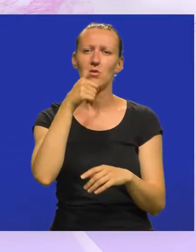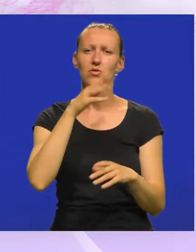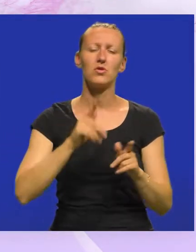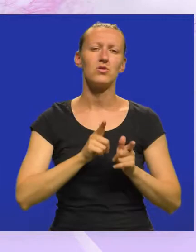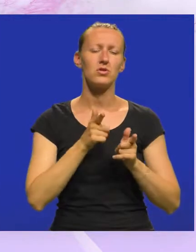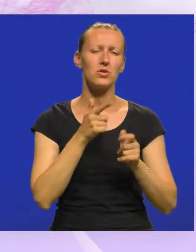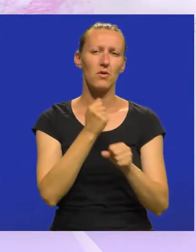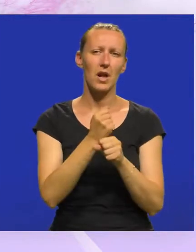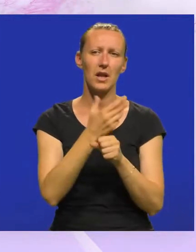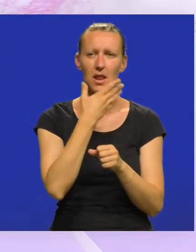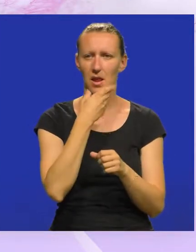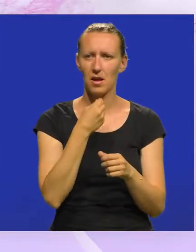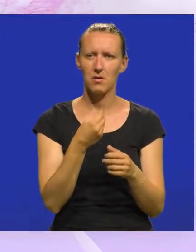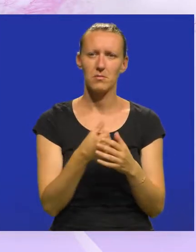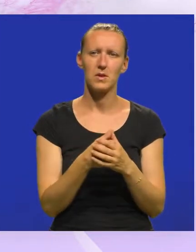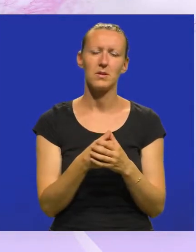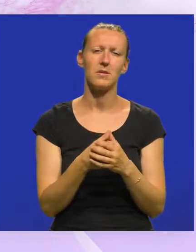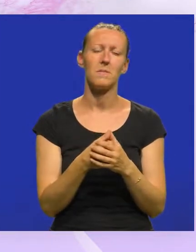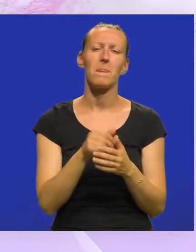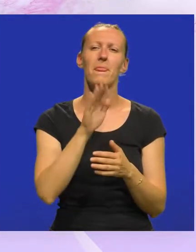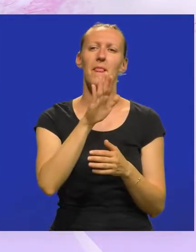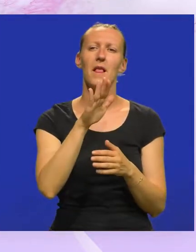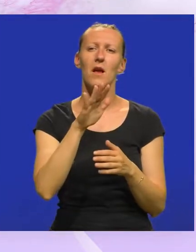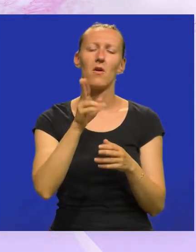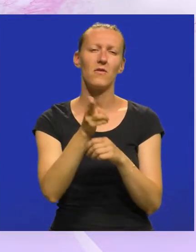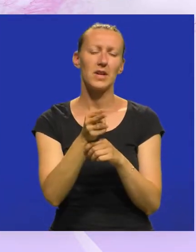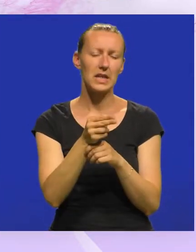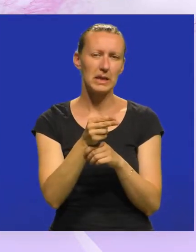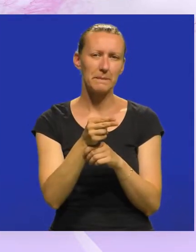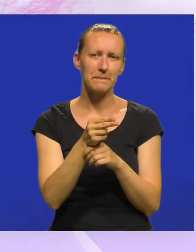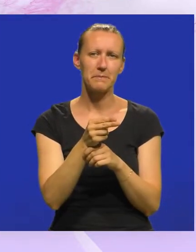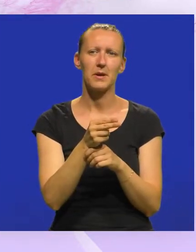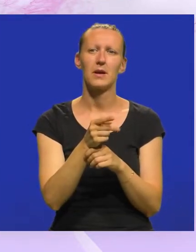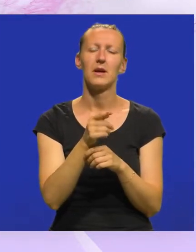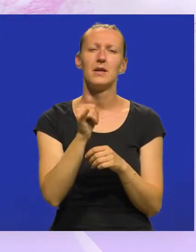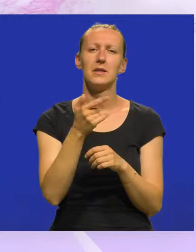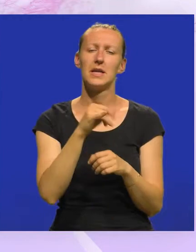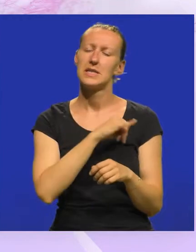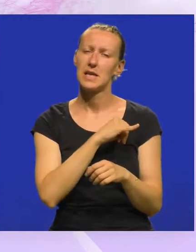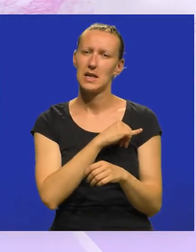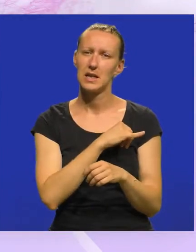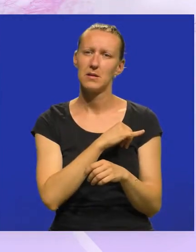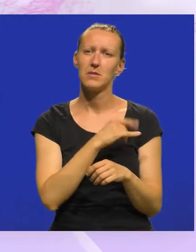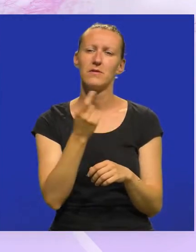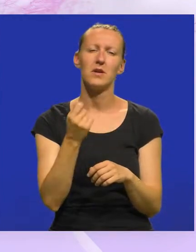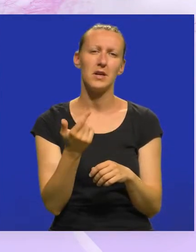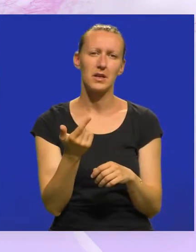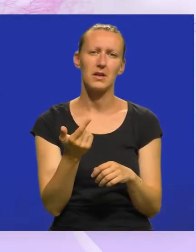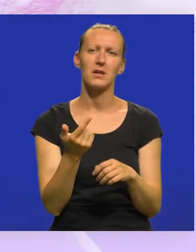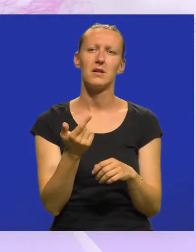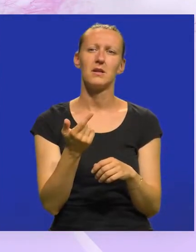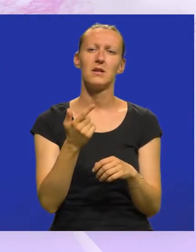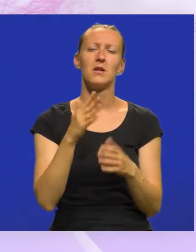čini život lijepim. Njegov ciklus riba je interesantan s toga što